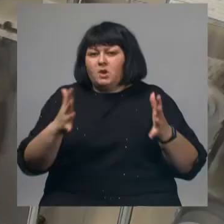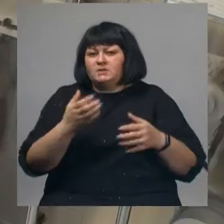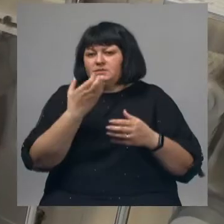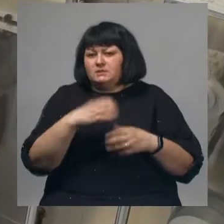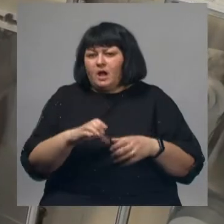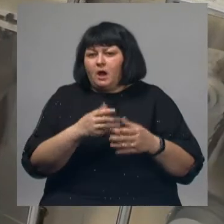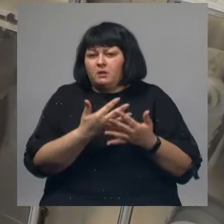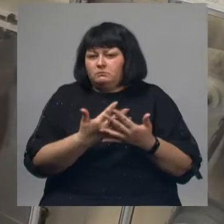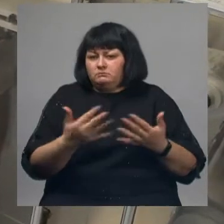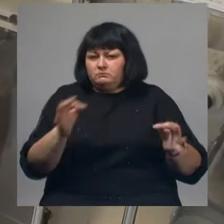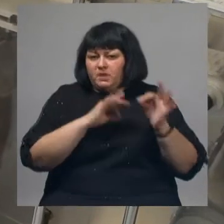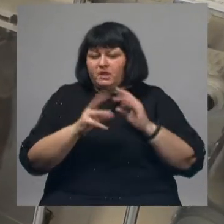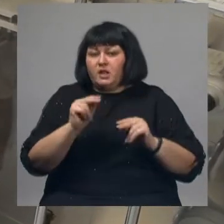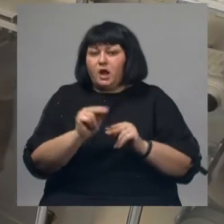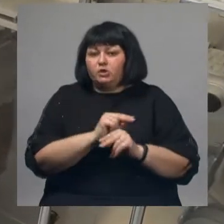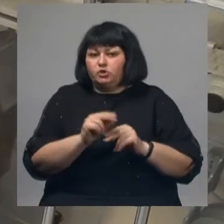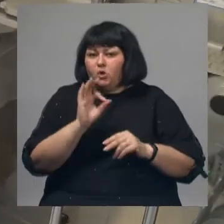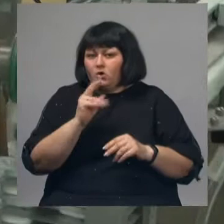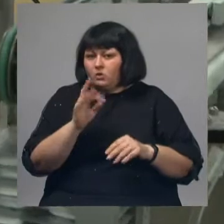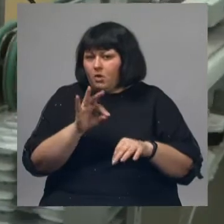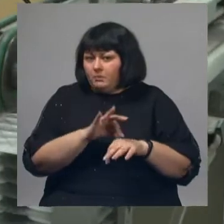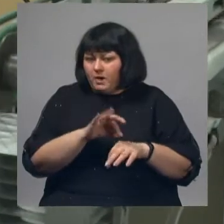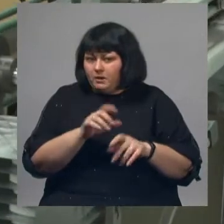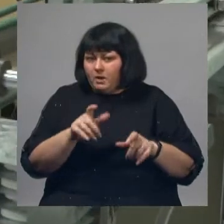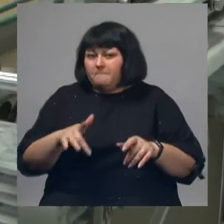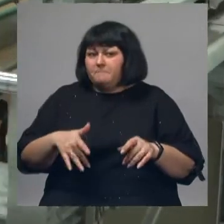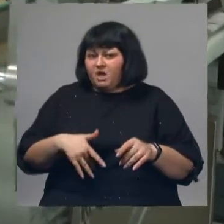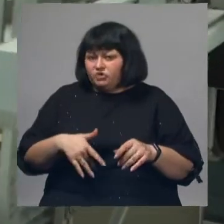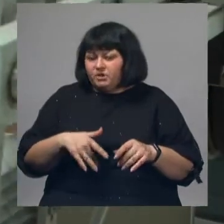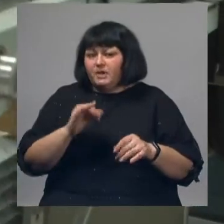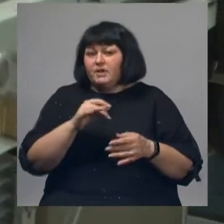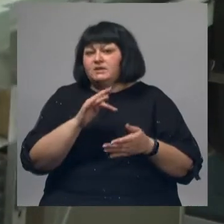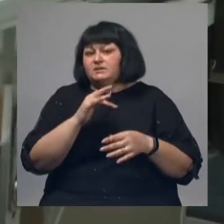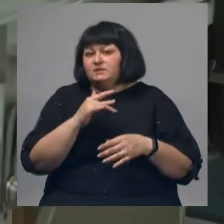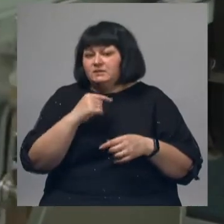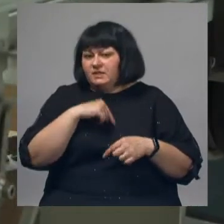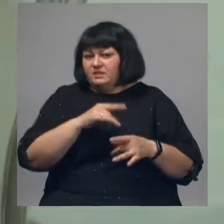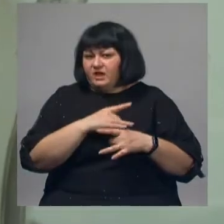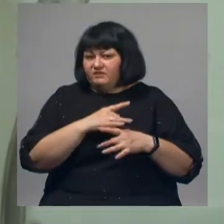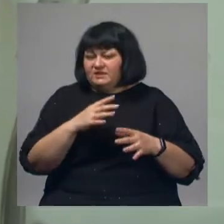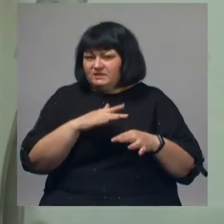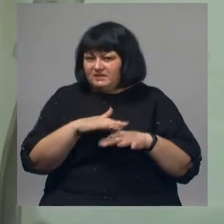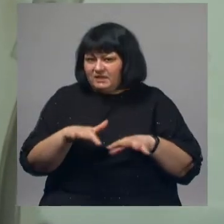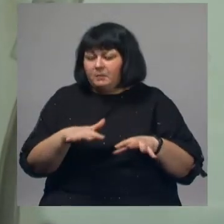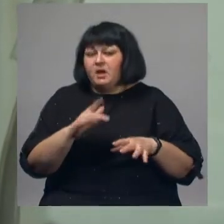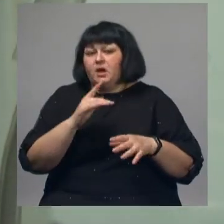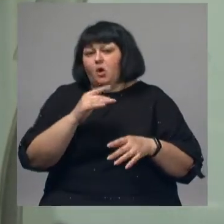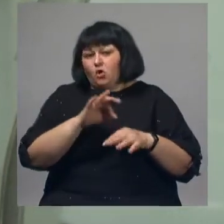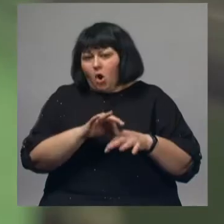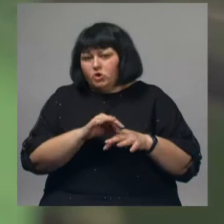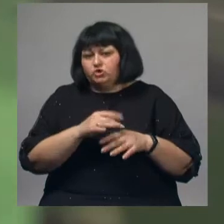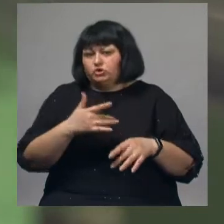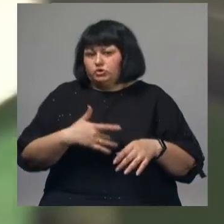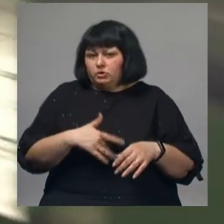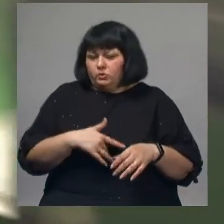наименований препаратов для лечения онкологических заболеваний, печени, центральной нервной системы и кожи, желудочно-кишечного тракта,